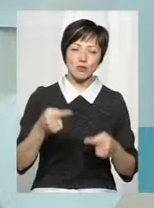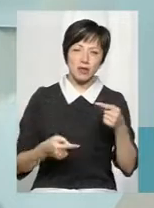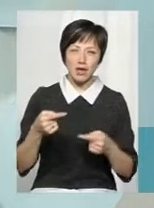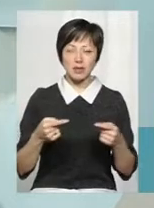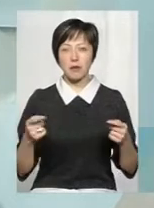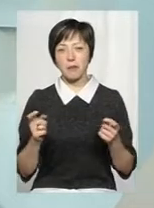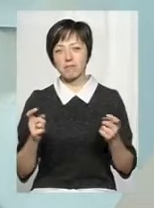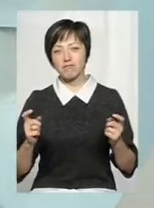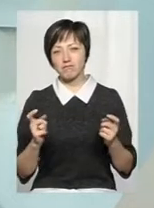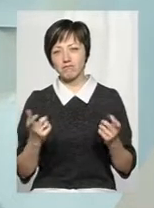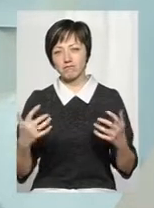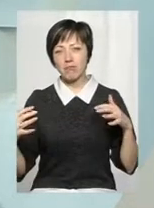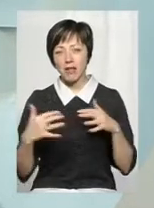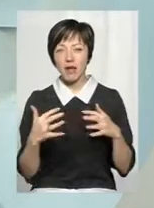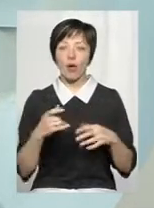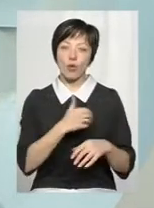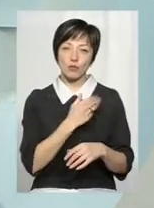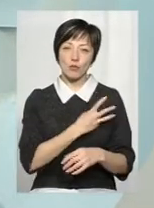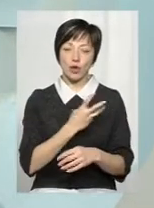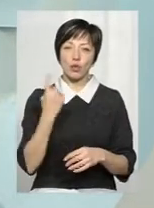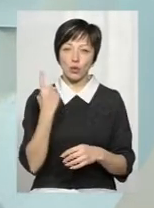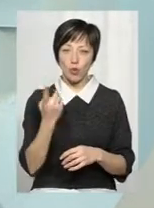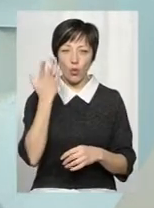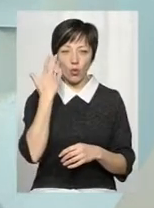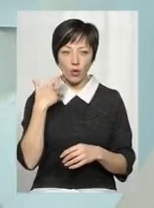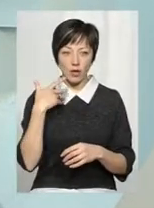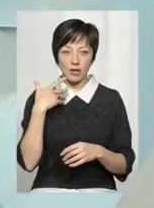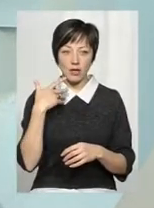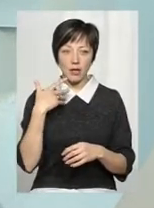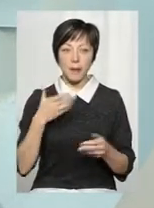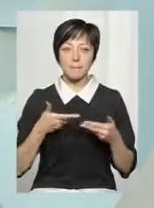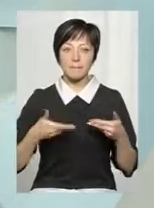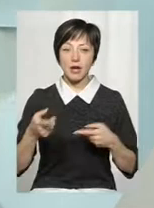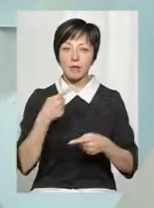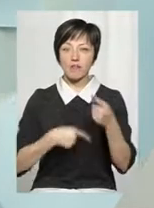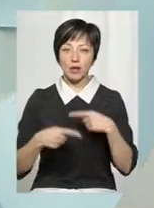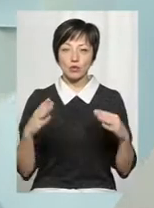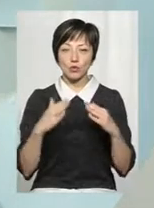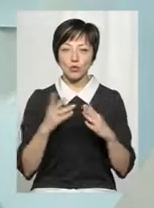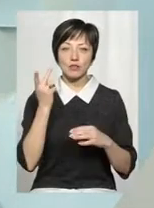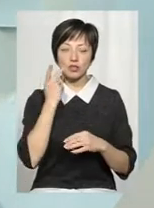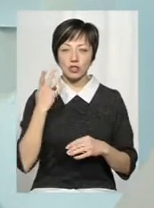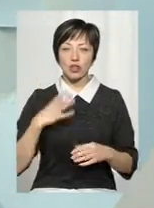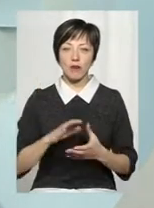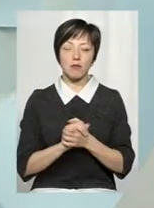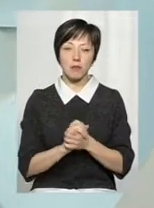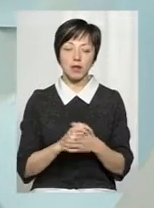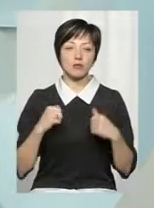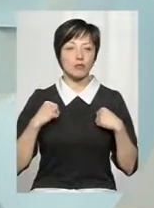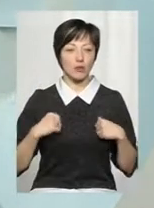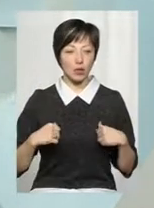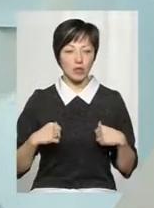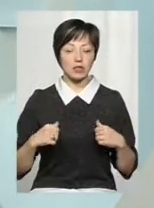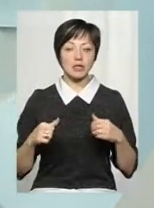якісь щось. Але хочу побажати одного, щоб коли ми поверталися додому, нас завжди чекав мир, спокій,